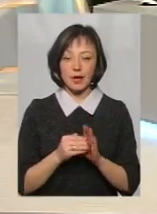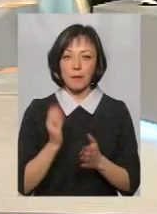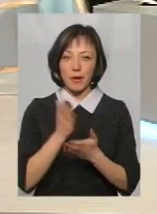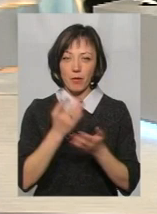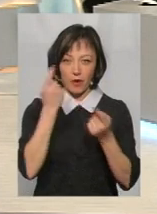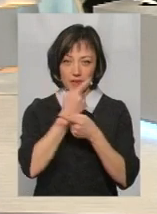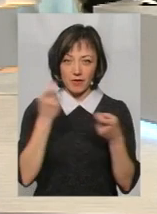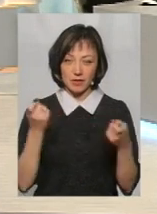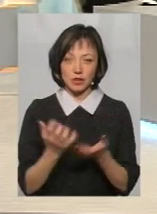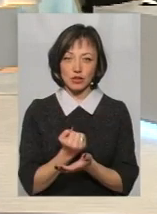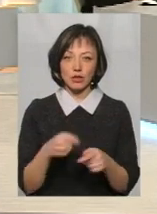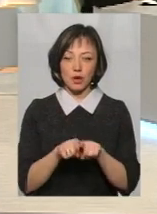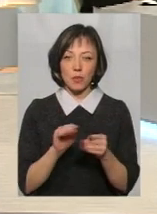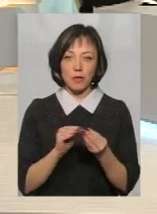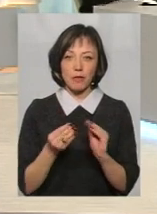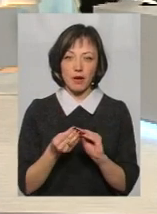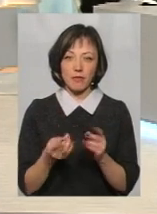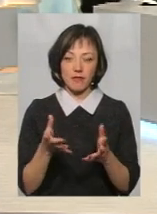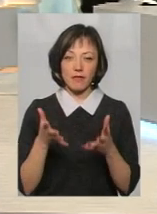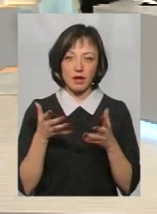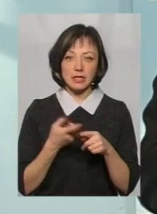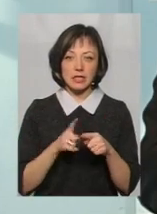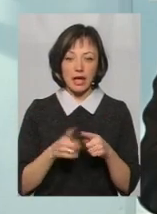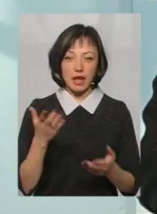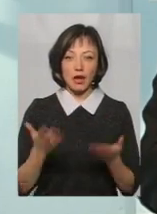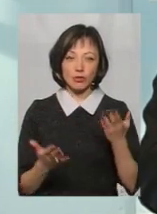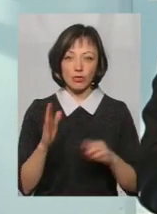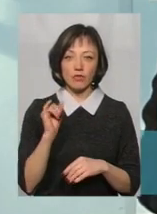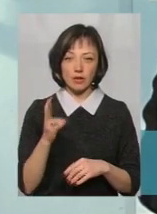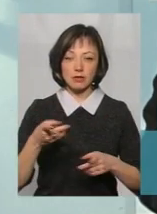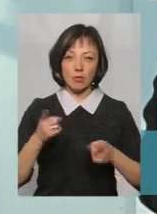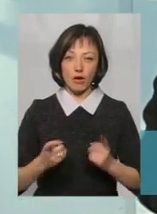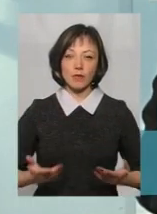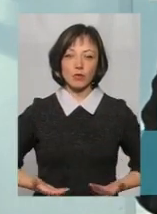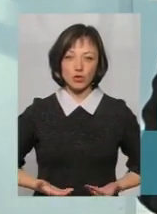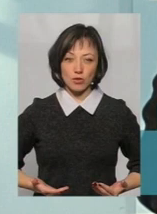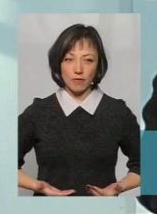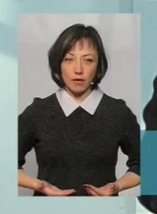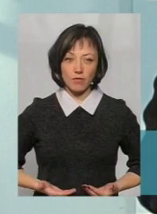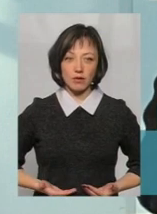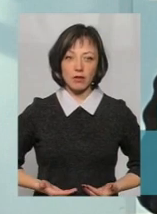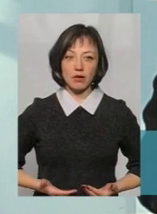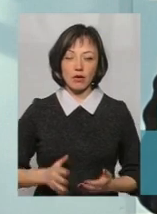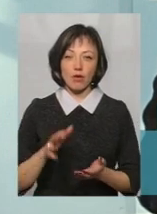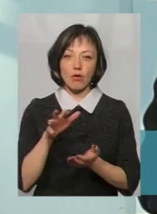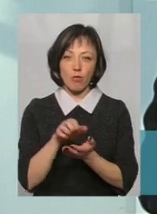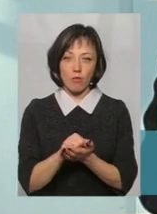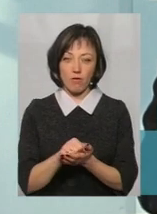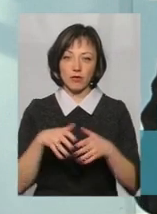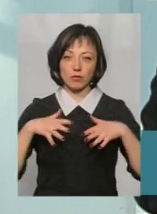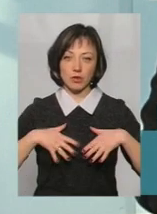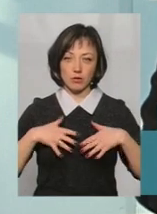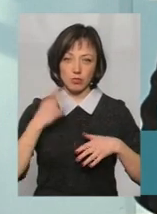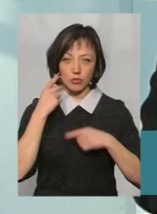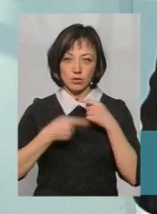ефіру, принаймні, знайшли таку проблему, виявляється. Це в разі, якщо він справді проживав в тому республіції Криму